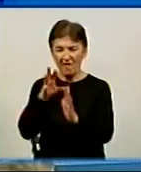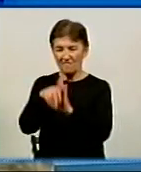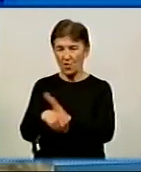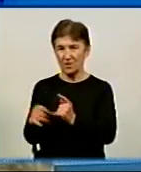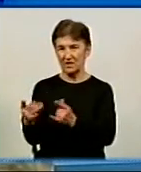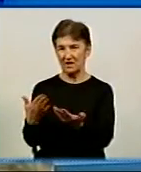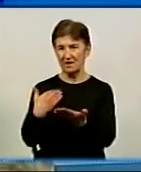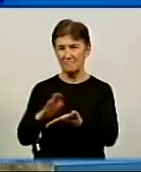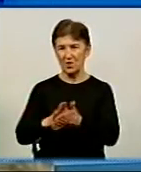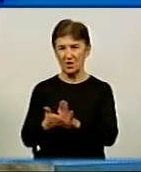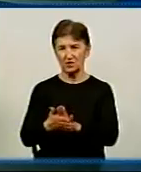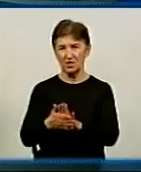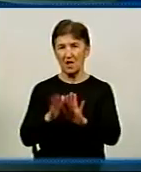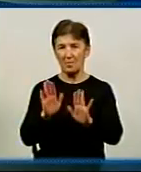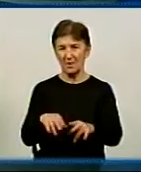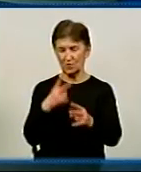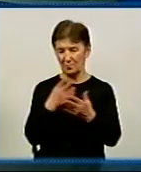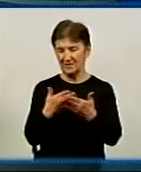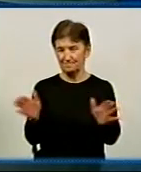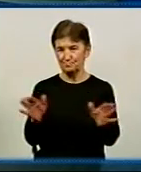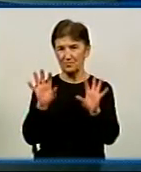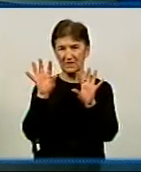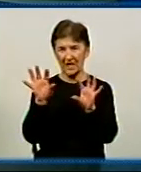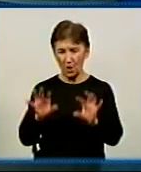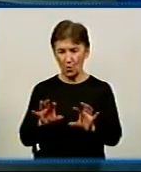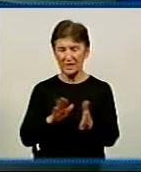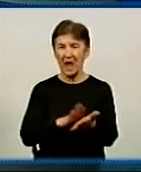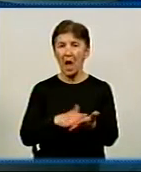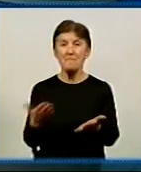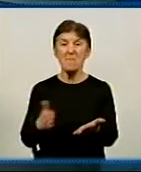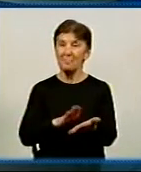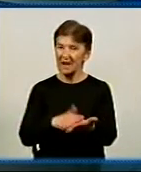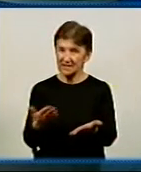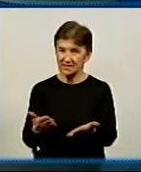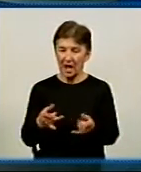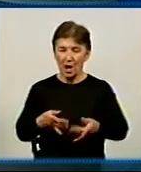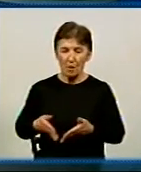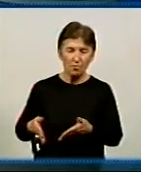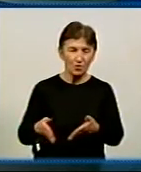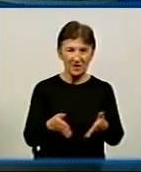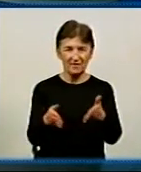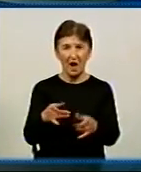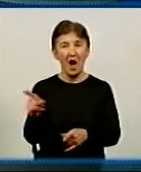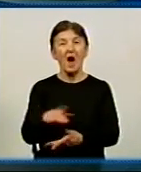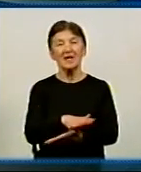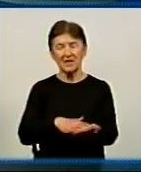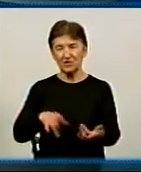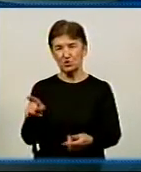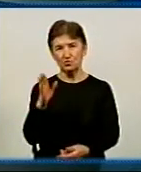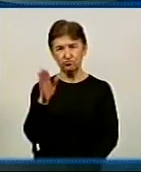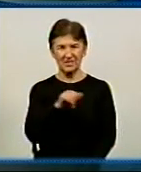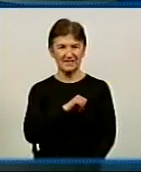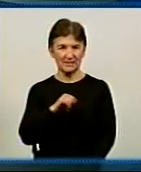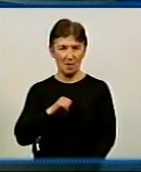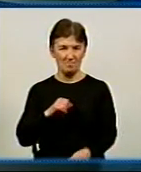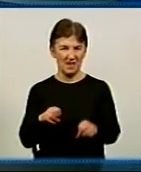відкривати законы, це біблійські законы, пути выхода із цього. А далі він вже буде сам приймати рішення, яким